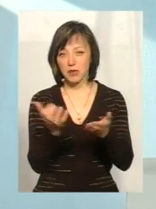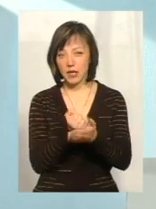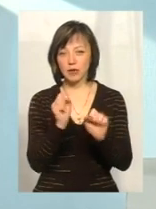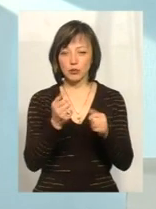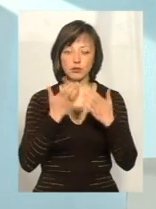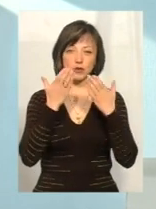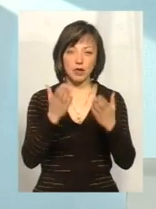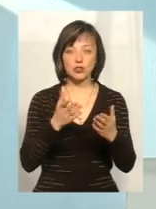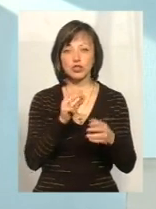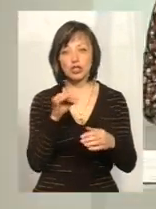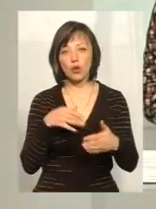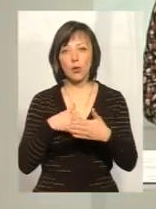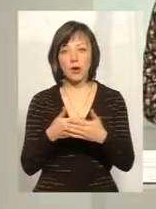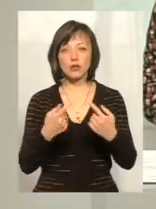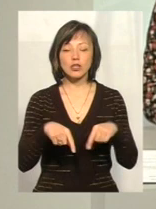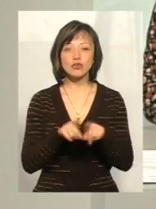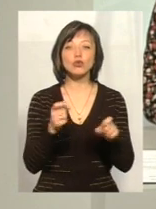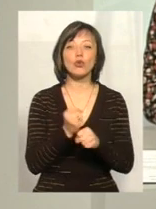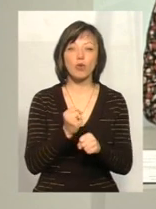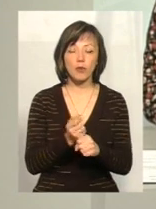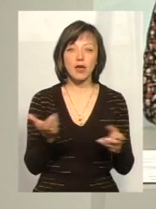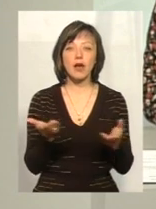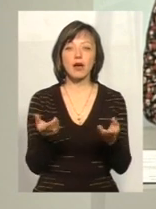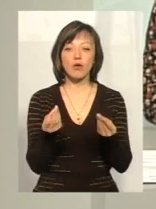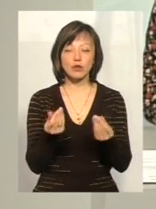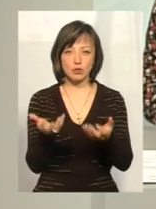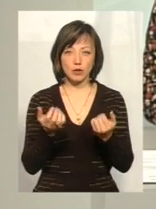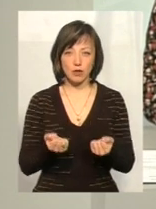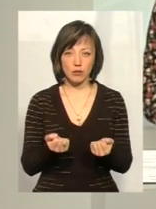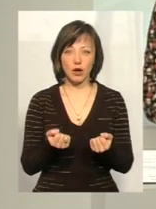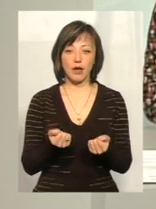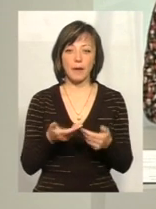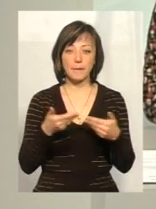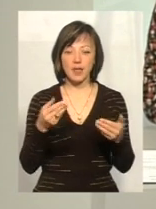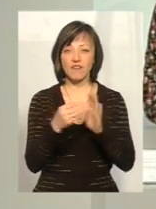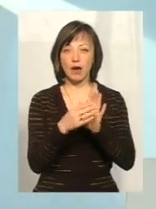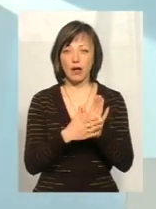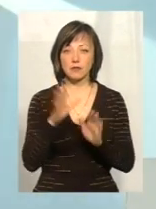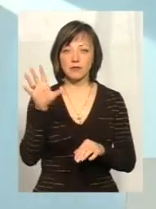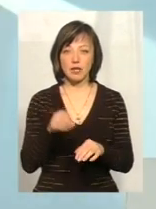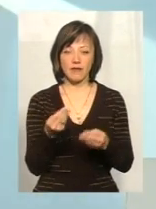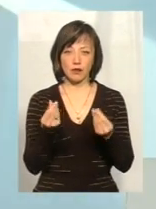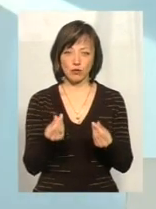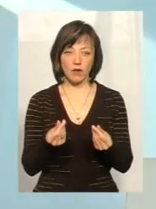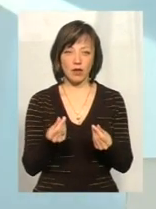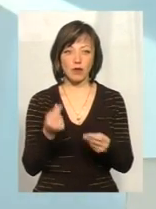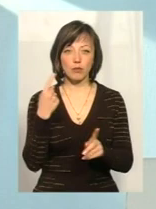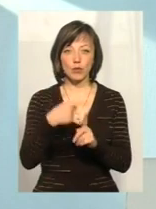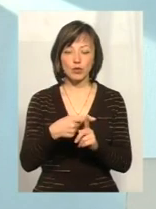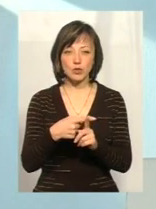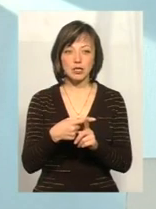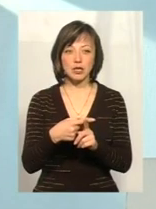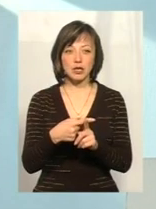інформацією, чи громадська організація, що вона робить, які вона кошти отримує. Тому що ми вказуємо все фінансування. Плюс